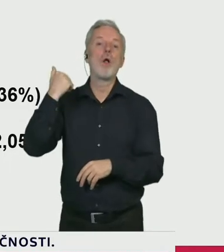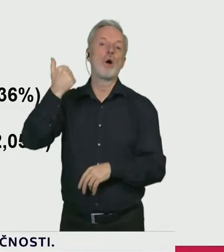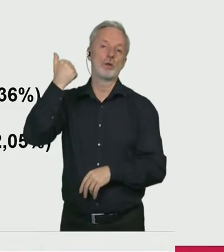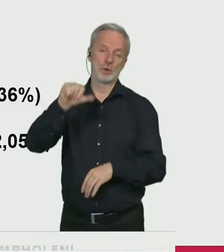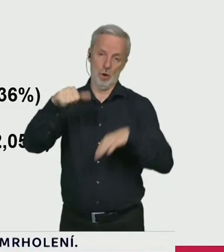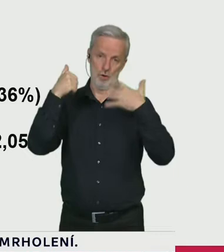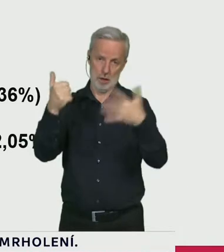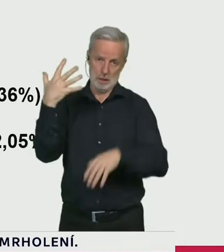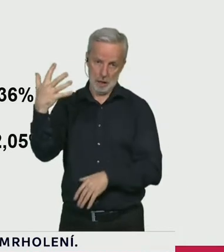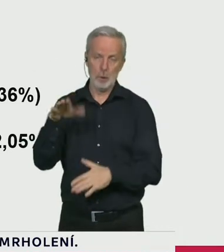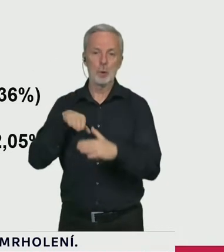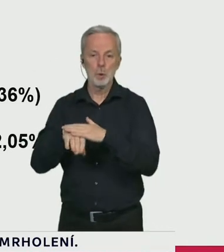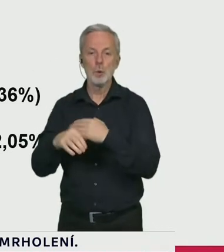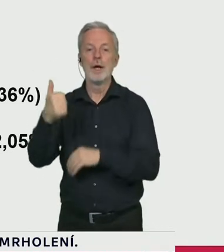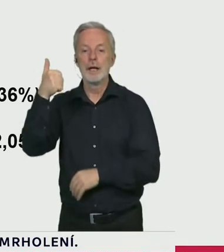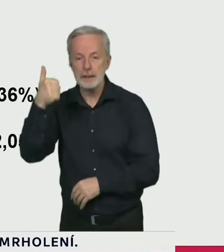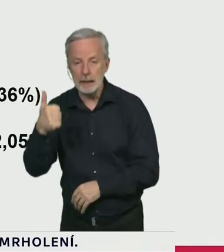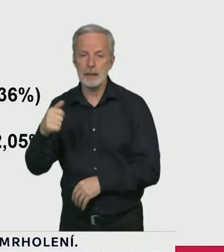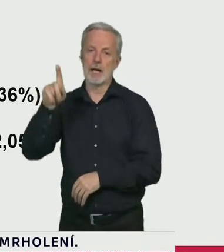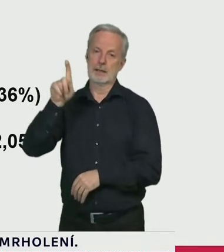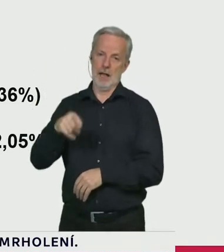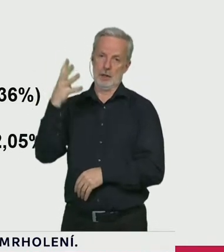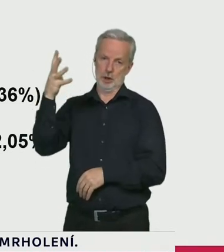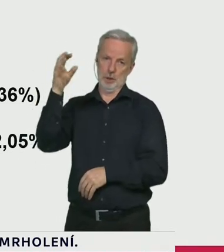,4%.